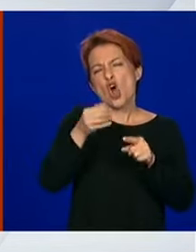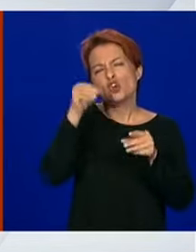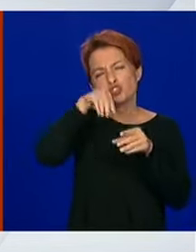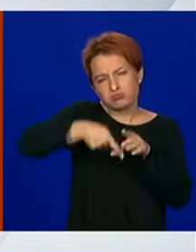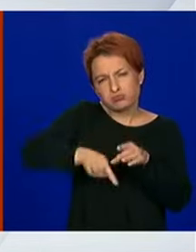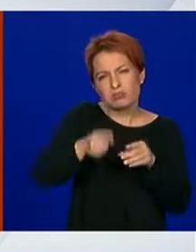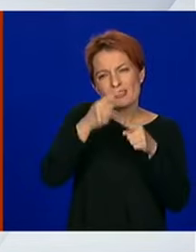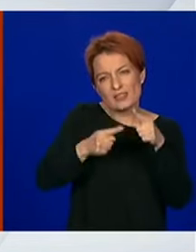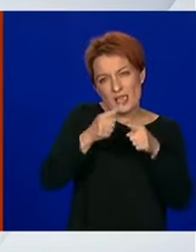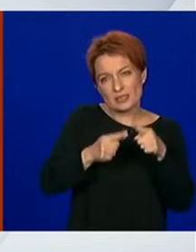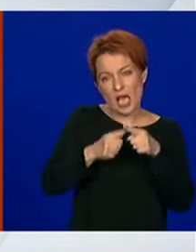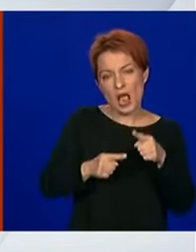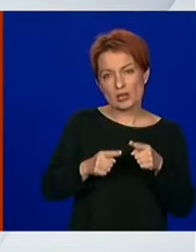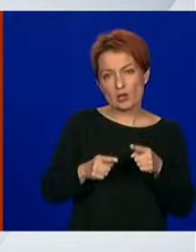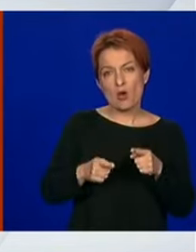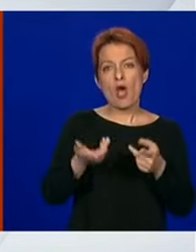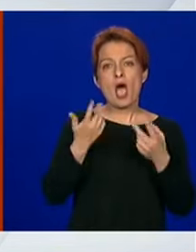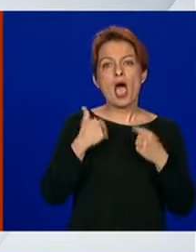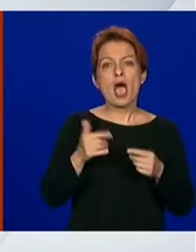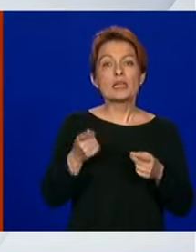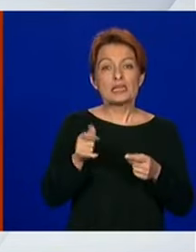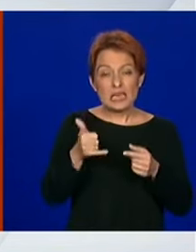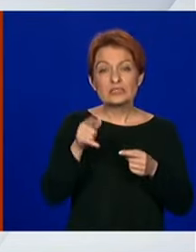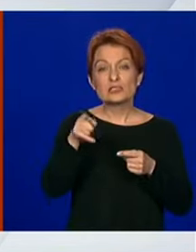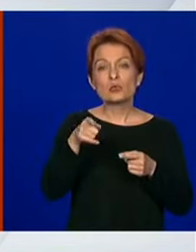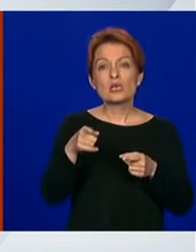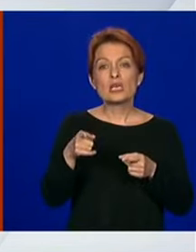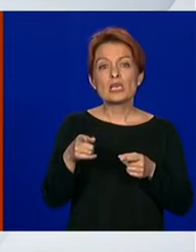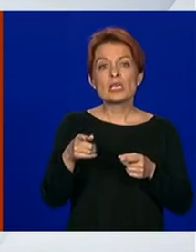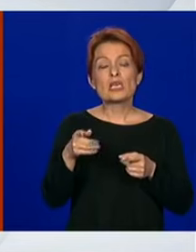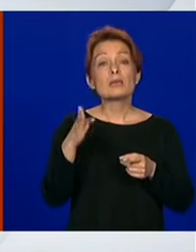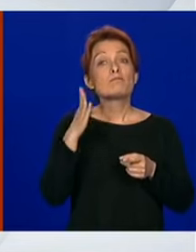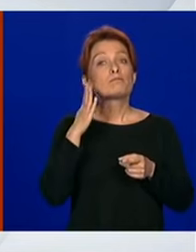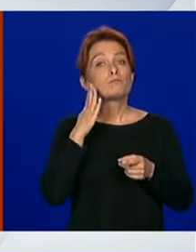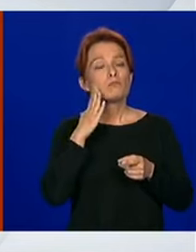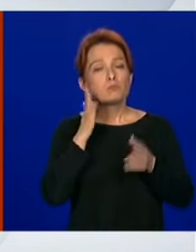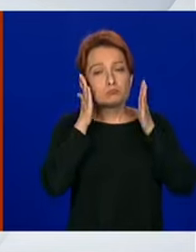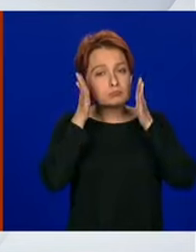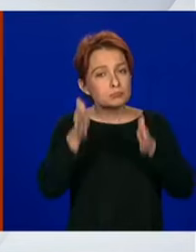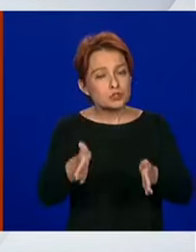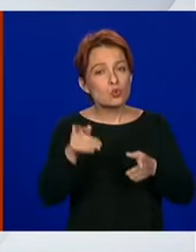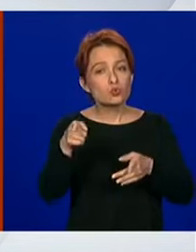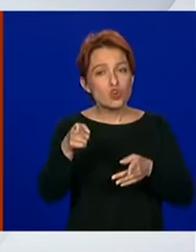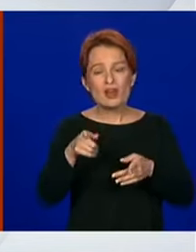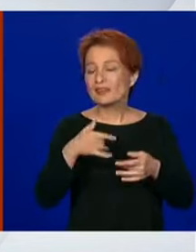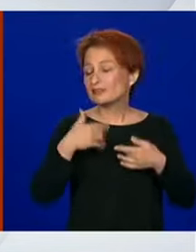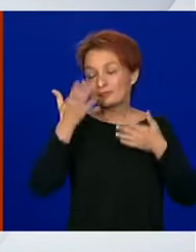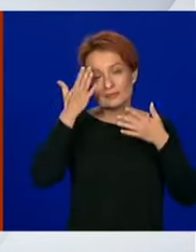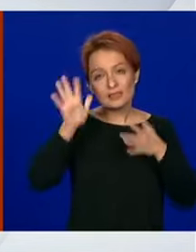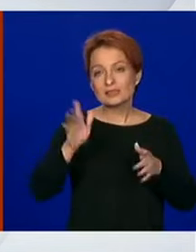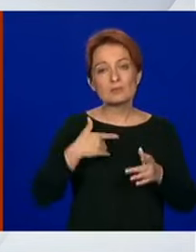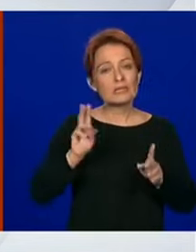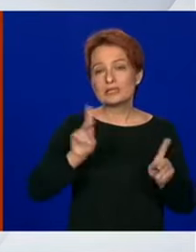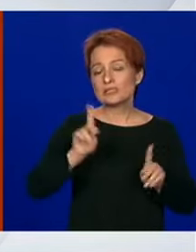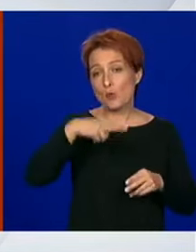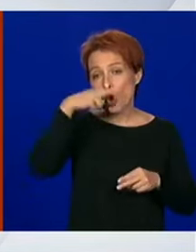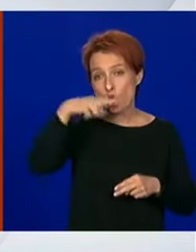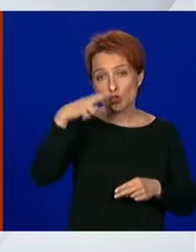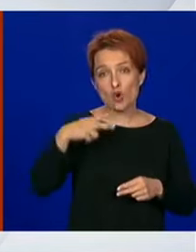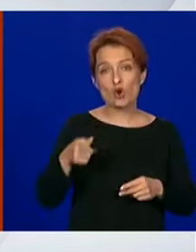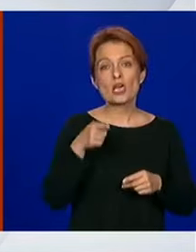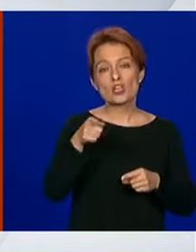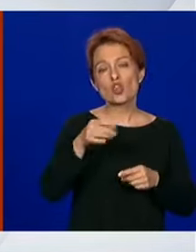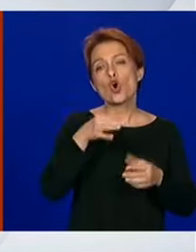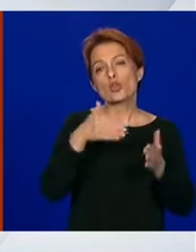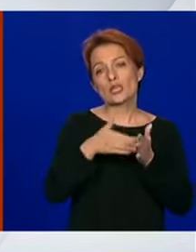smo to sve propisali, a da li su se oni toga držali, mi nismo nadzorno tijelo i nismo to kontrolirali, dakle, to bi zapravo trebalo